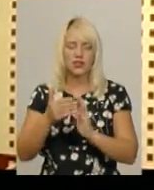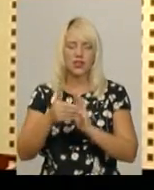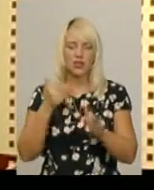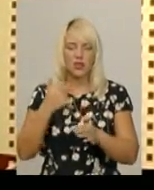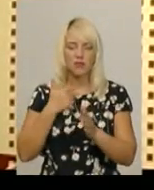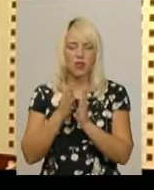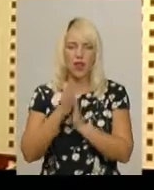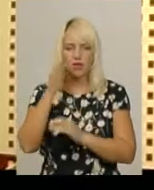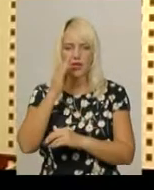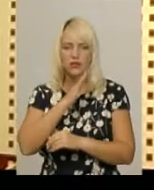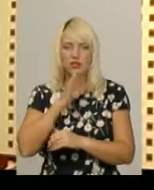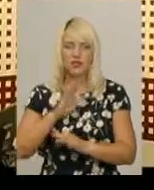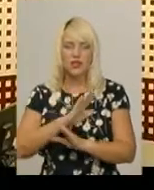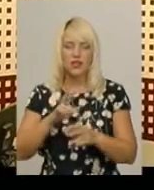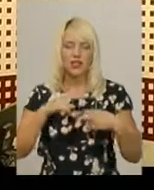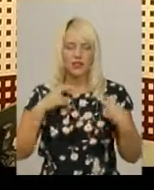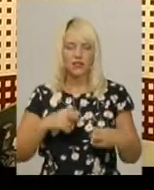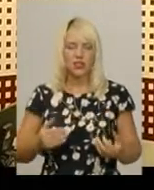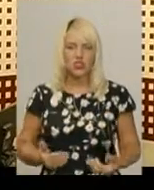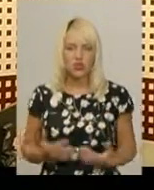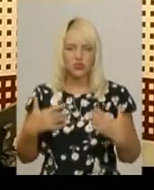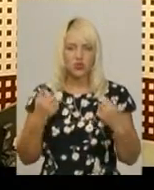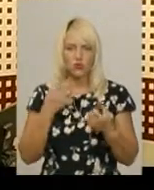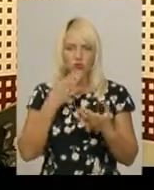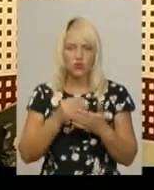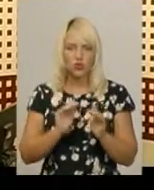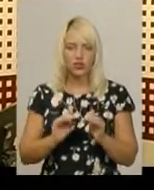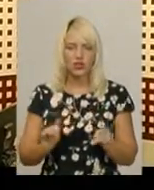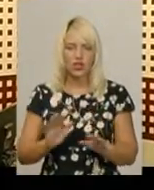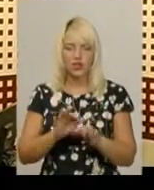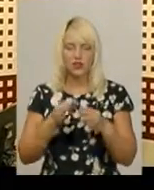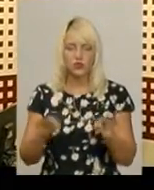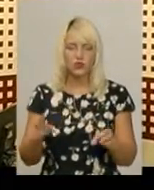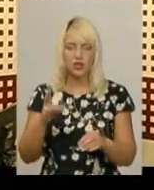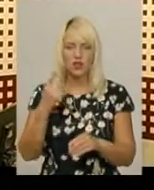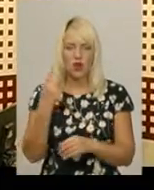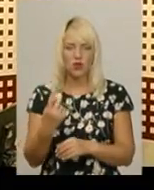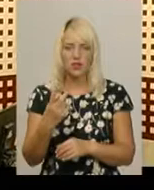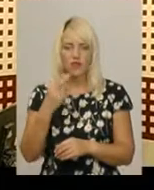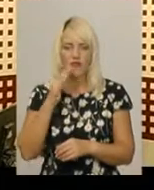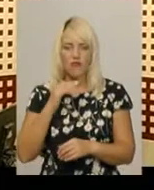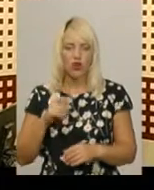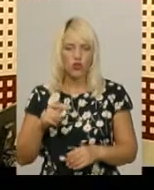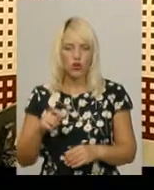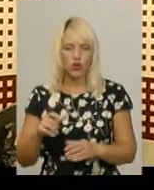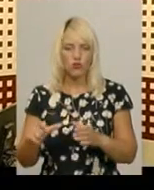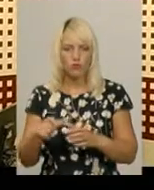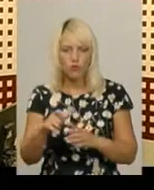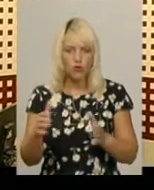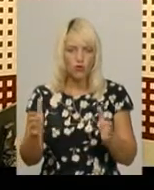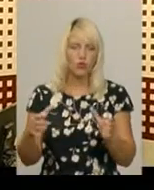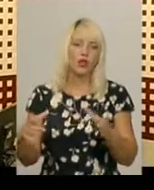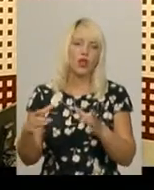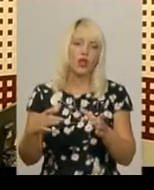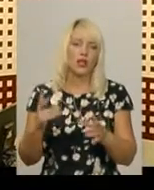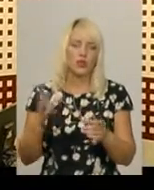батьків в жодному разі не ризикувати життям та здоров'ям своїх дітей і не відпускати їх на одинці до водойми і завжди бути поряд,